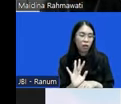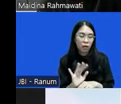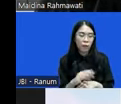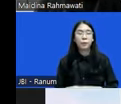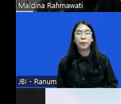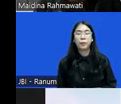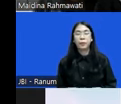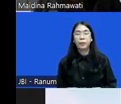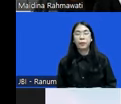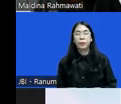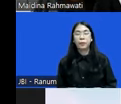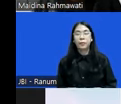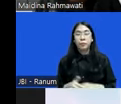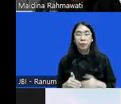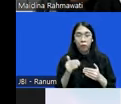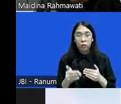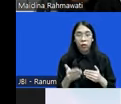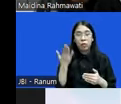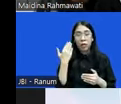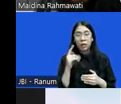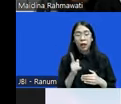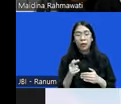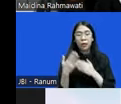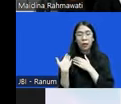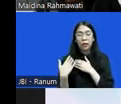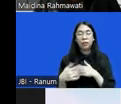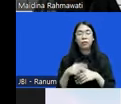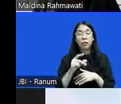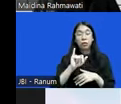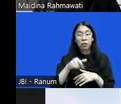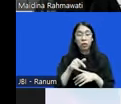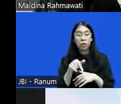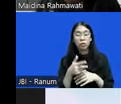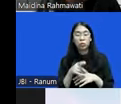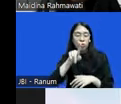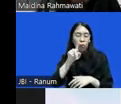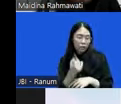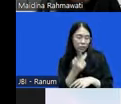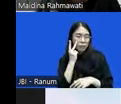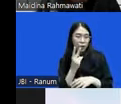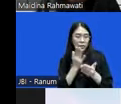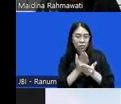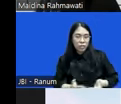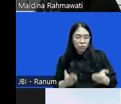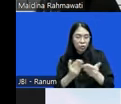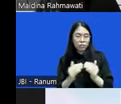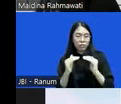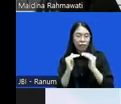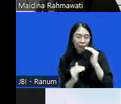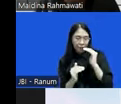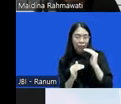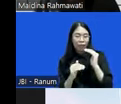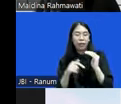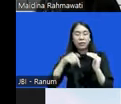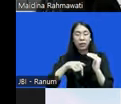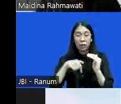kemudian kan tadi ada amanat restoratif justice itu harus juga bisa melihat kondisi ketidakadilan saat